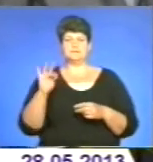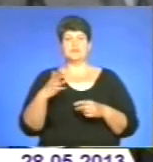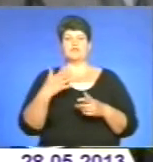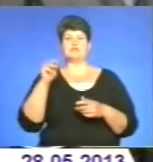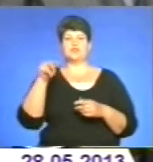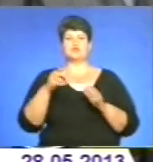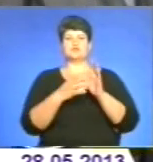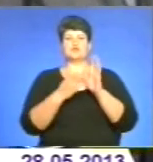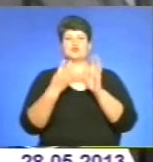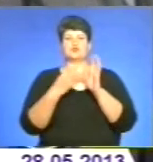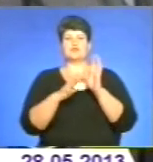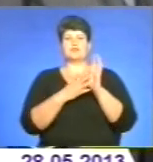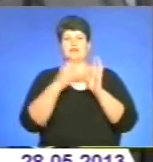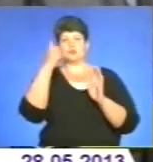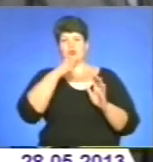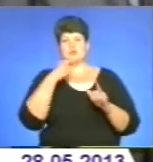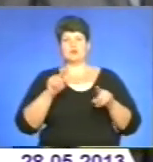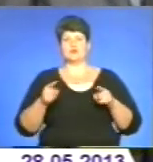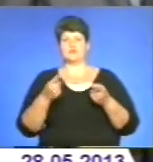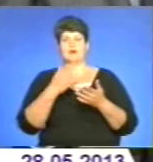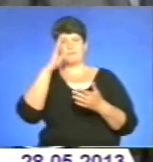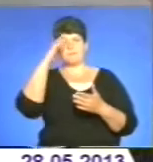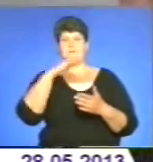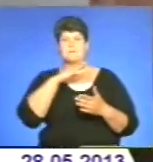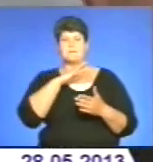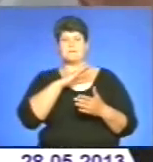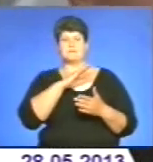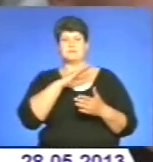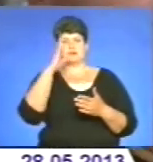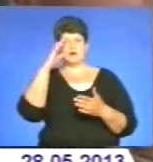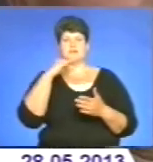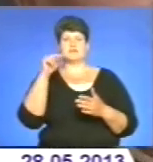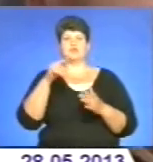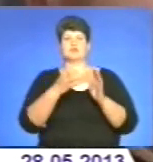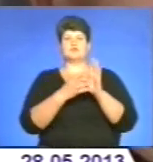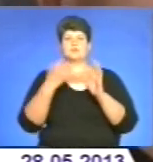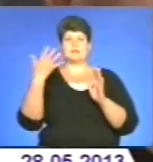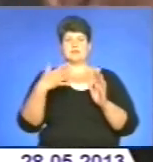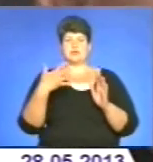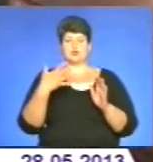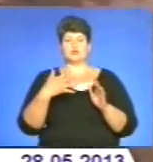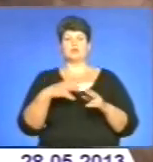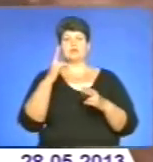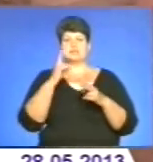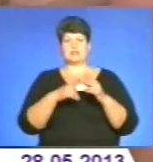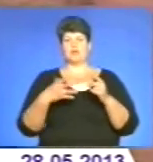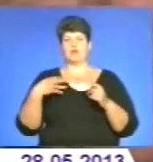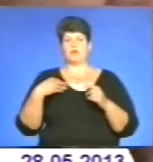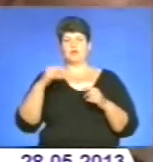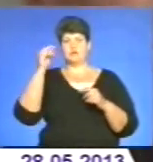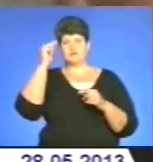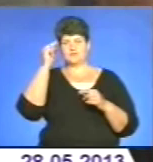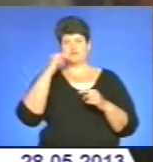році заарештували його батька, а через рік, у 1950-му, коли закінчував другий курс Львівського інституту